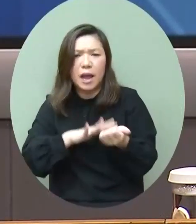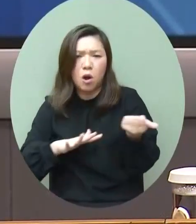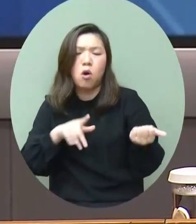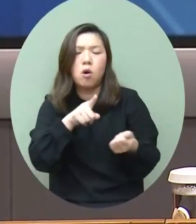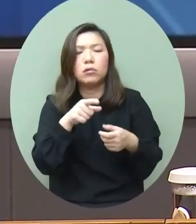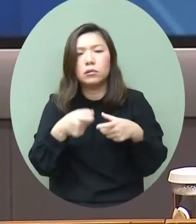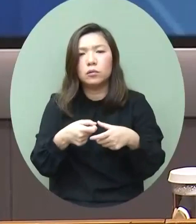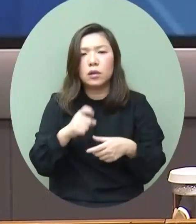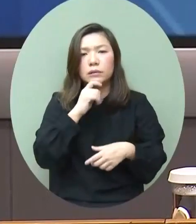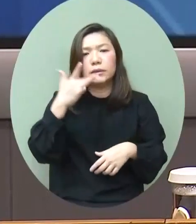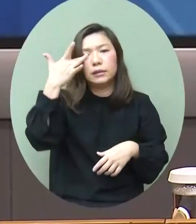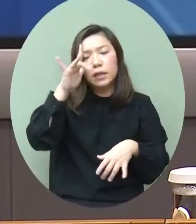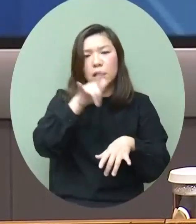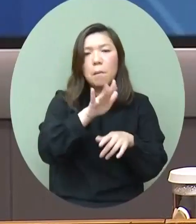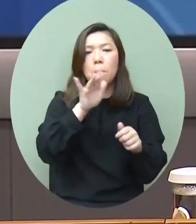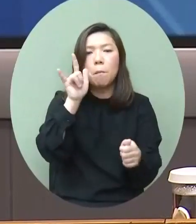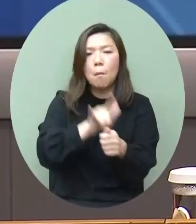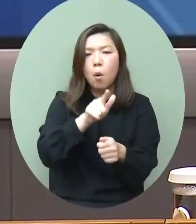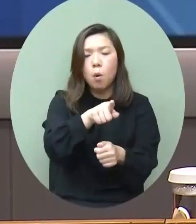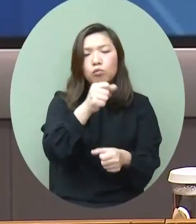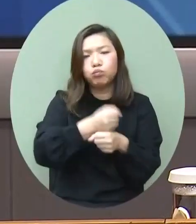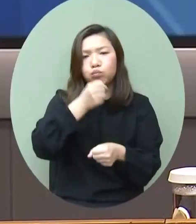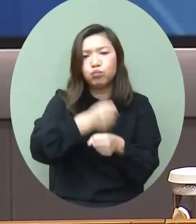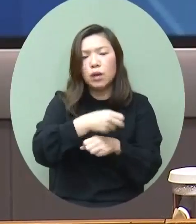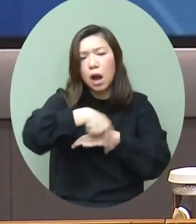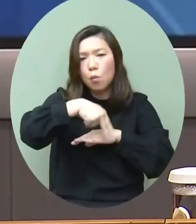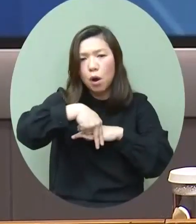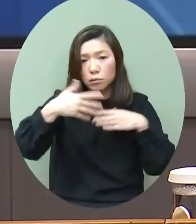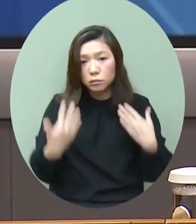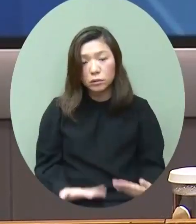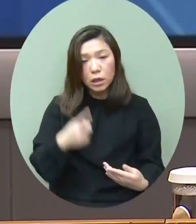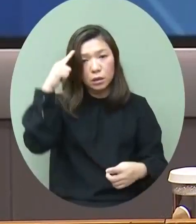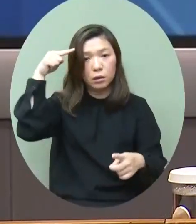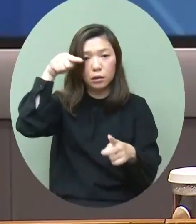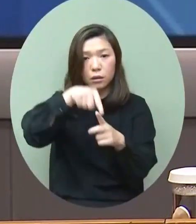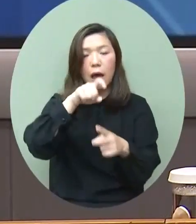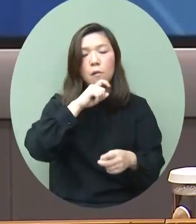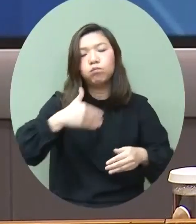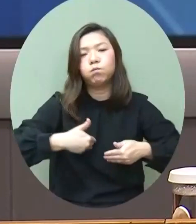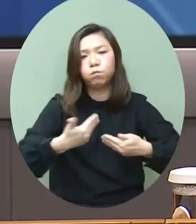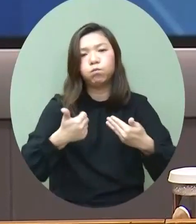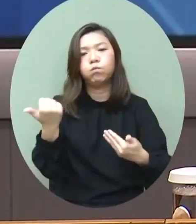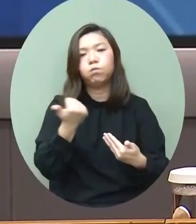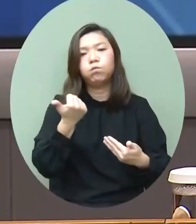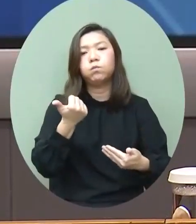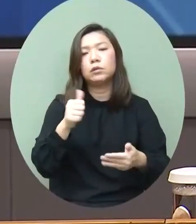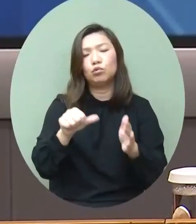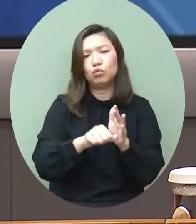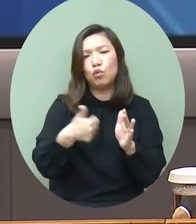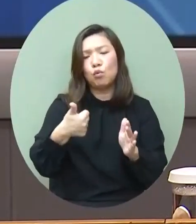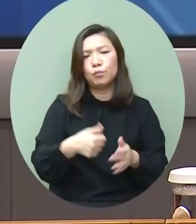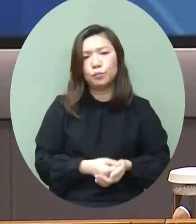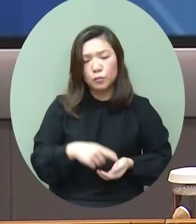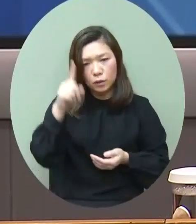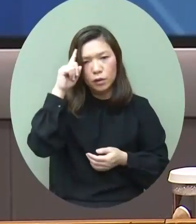會推出新一輪的保就業計劃將會在這個政策目標之下發揮最好的效果僱